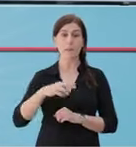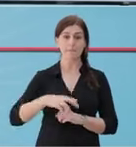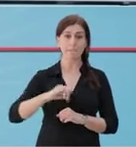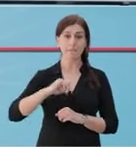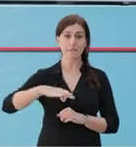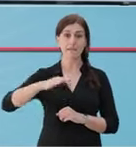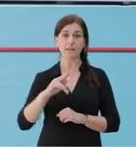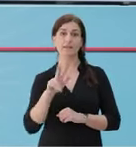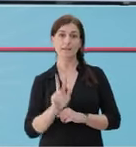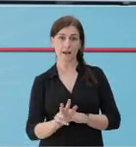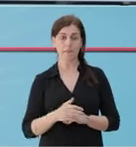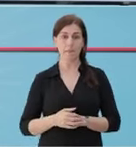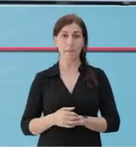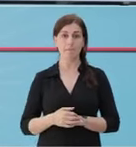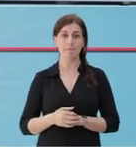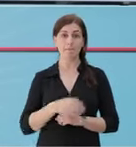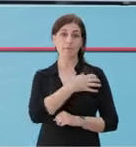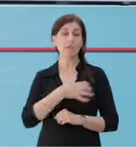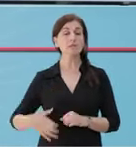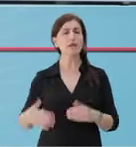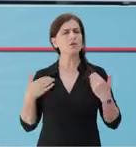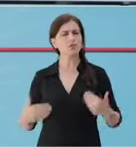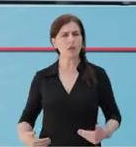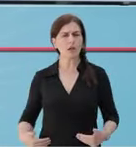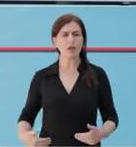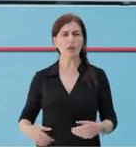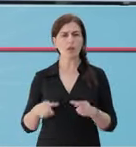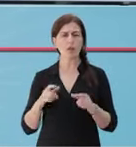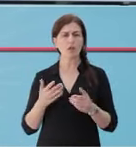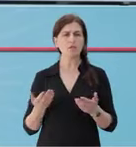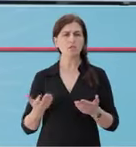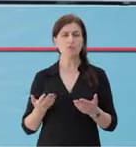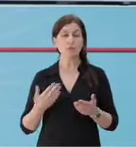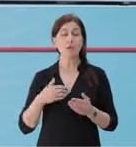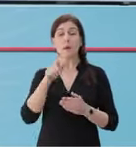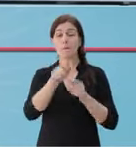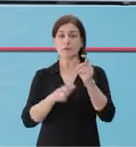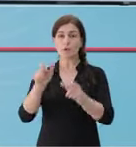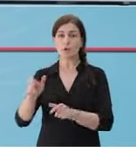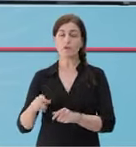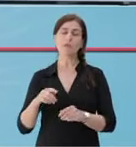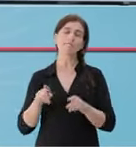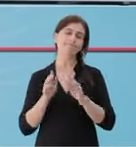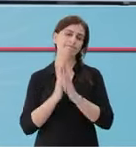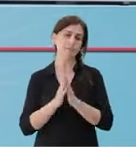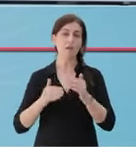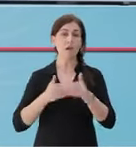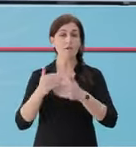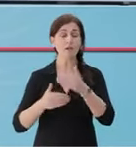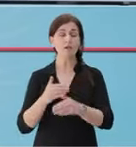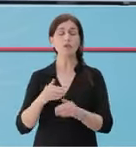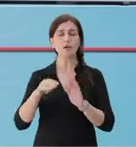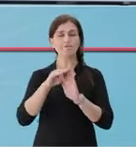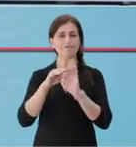4 raste. Mirdit, 3 raste. Ministria Shëndecisë të Mbrojtje Sociale, i kërkonë qytetarve të